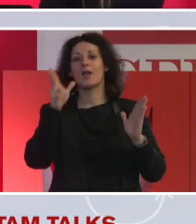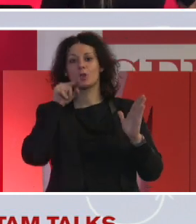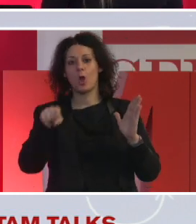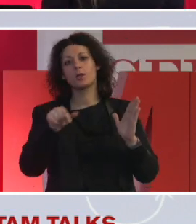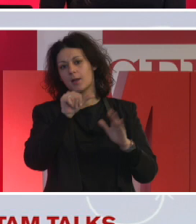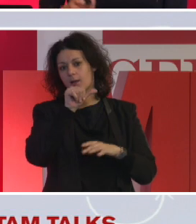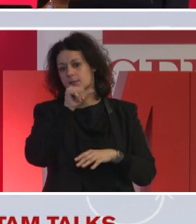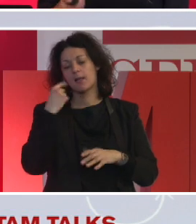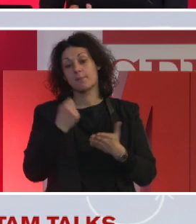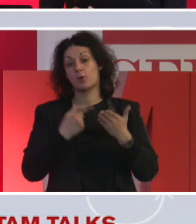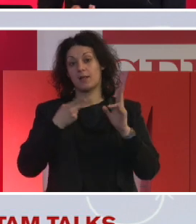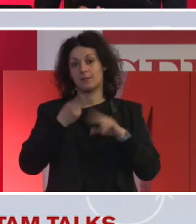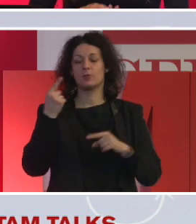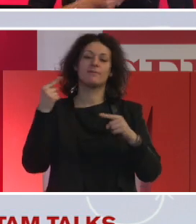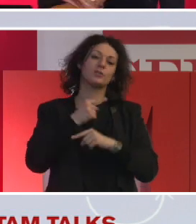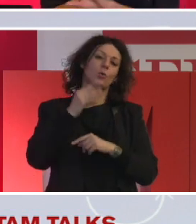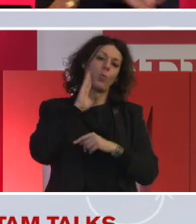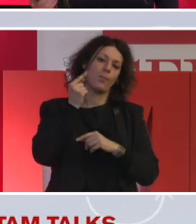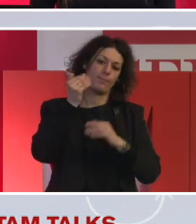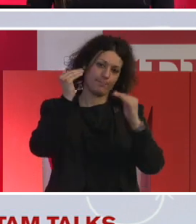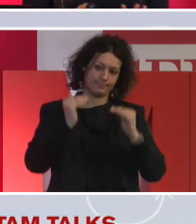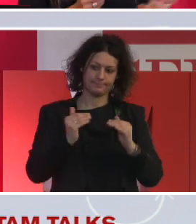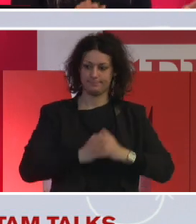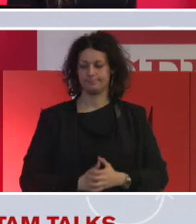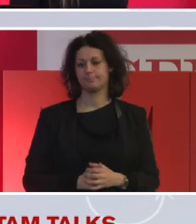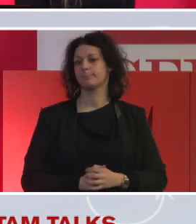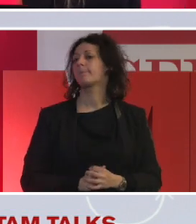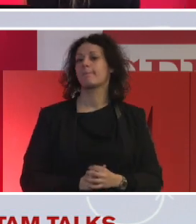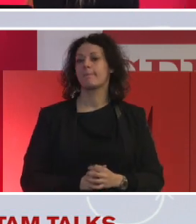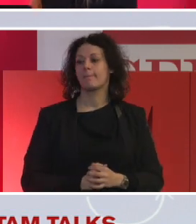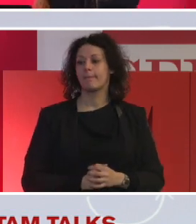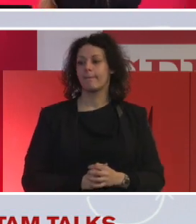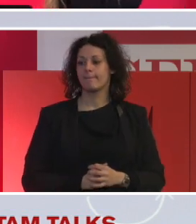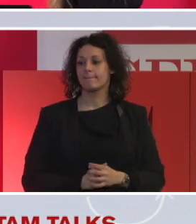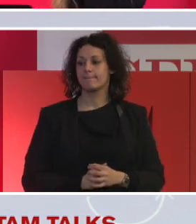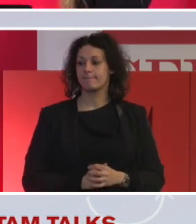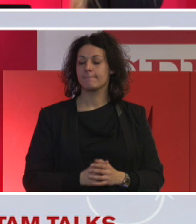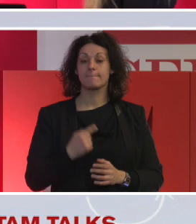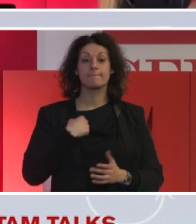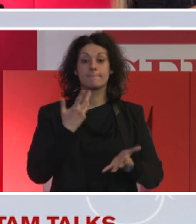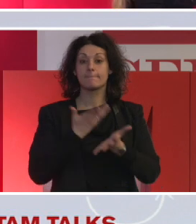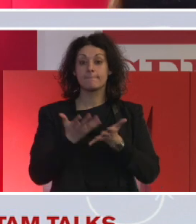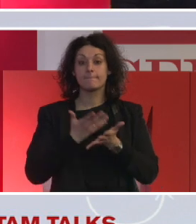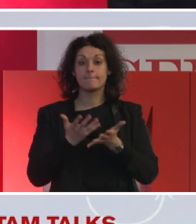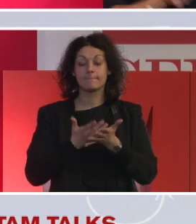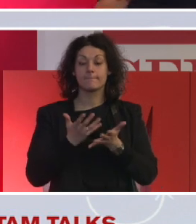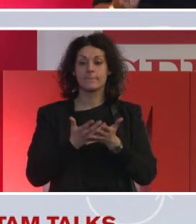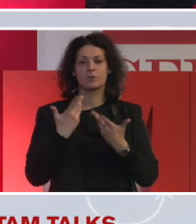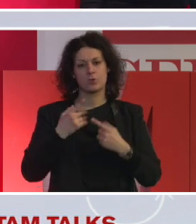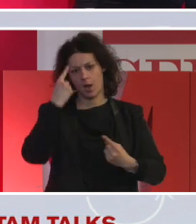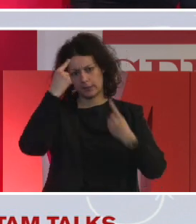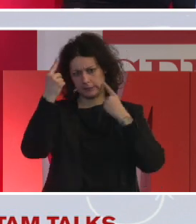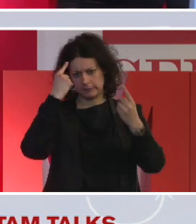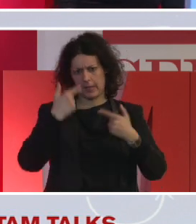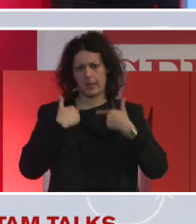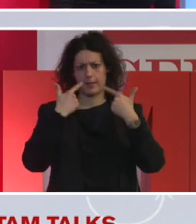agli uomini che sono in basso. Credo che vi ho fatto, vi ho parlato moltissimo già e vi ho dato idee. Una cosa importante dato